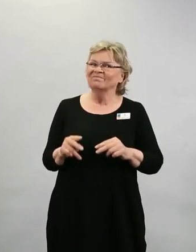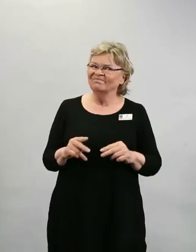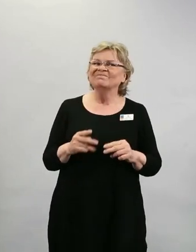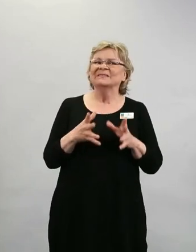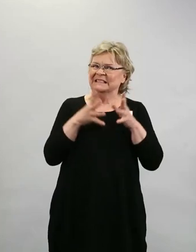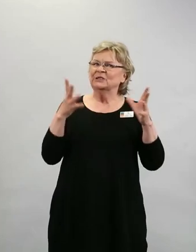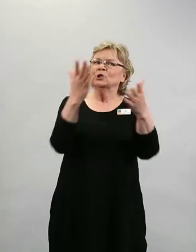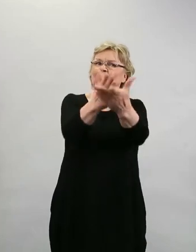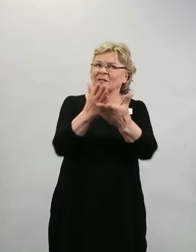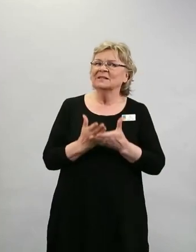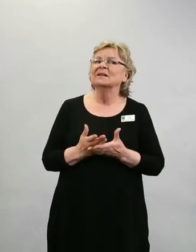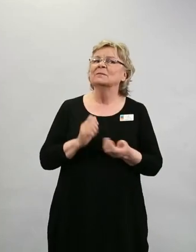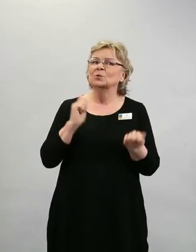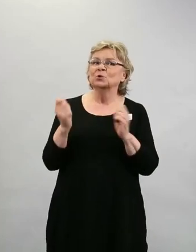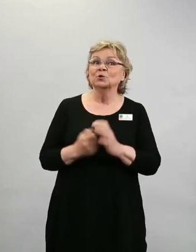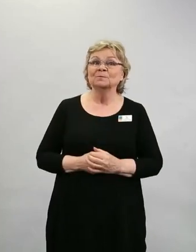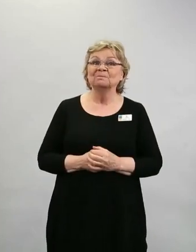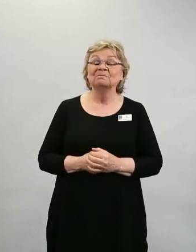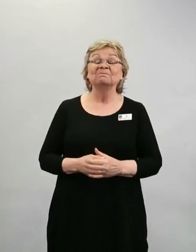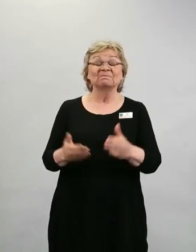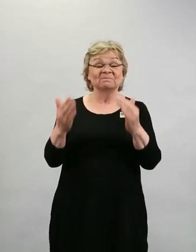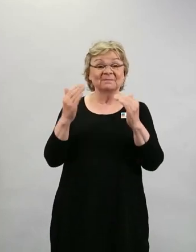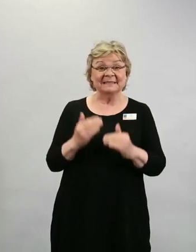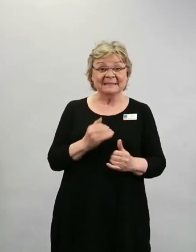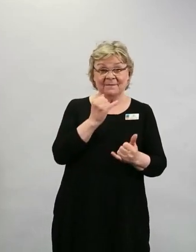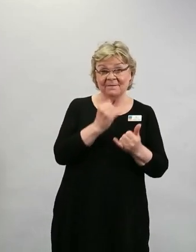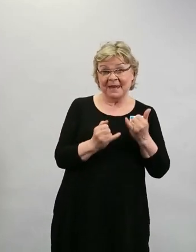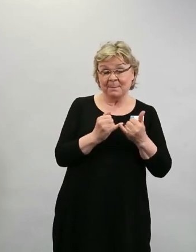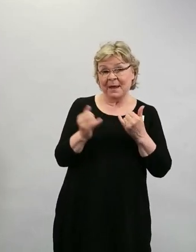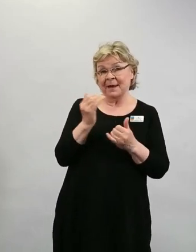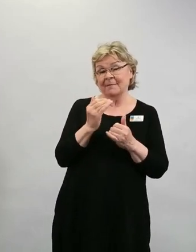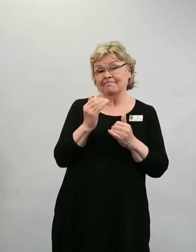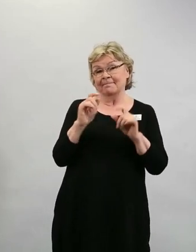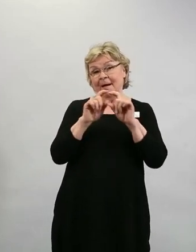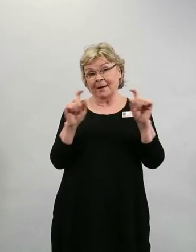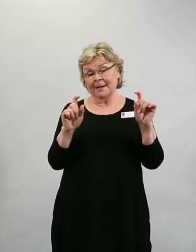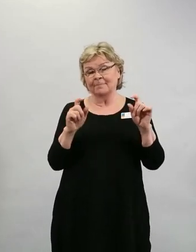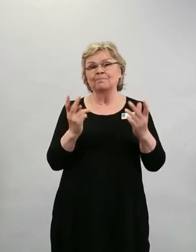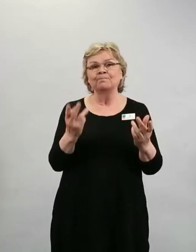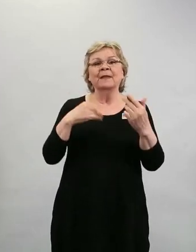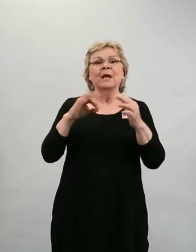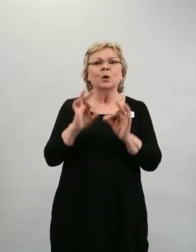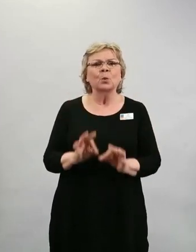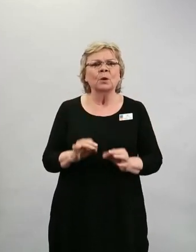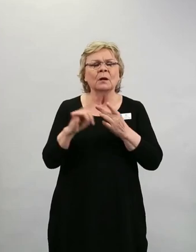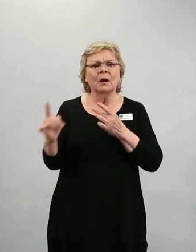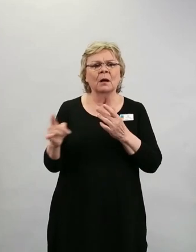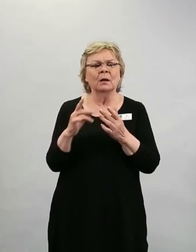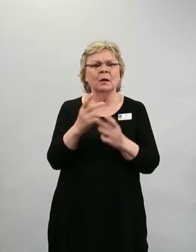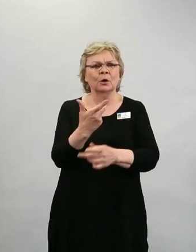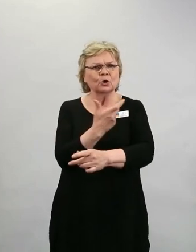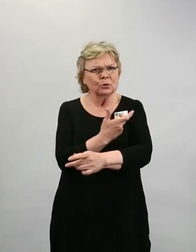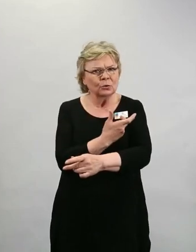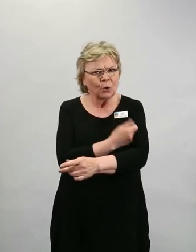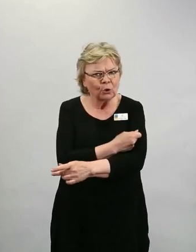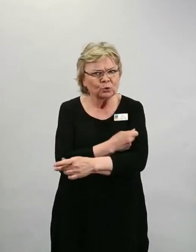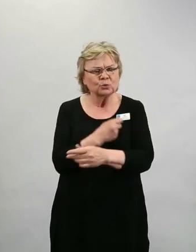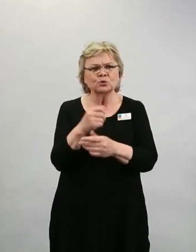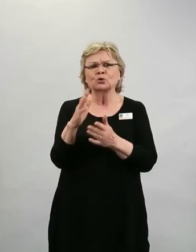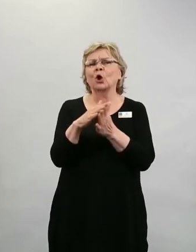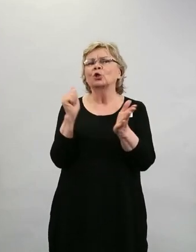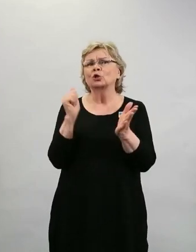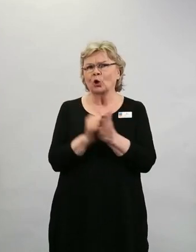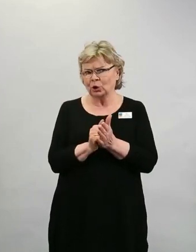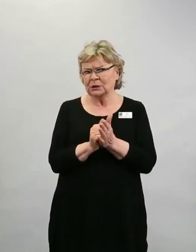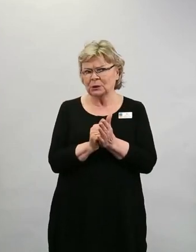Hyvä. Siirrytään sitten viimeiseen aiheeseen, eli koronarokotustodistuksiin. Mitä sen kehittämisestä